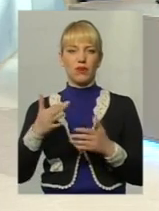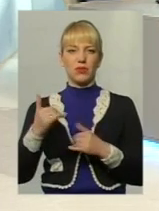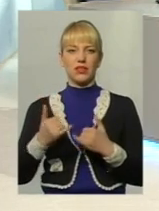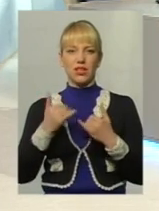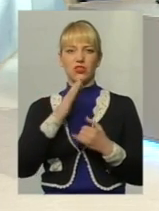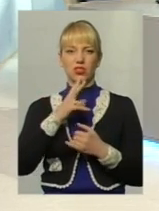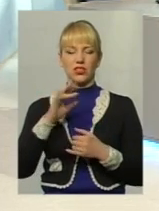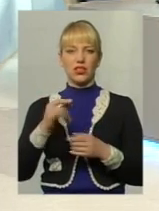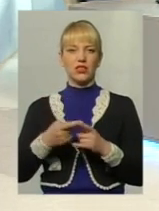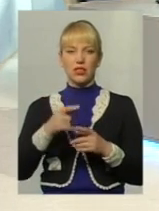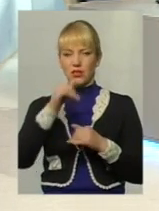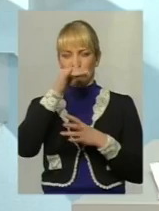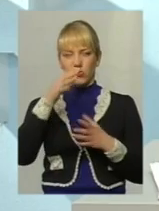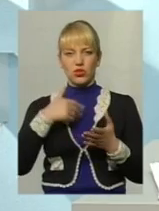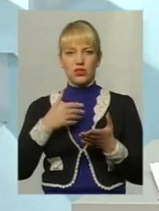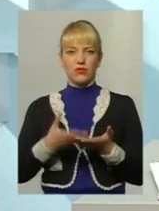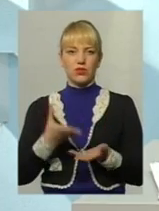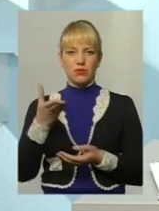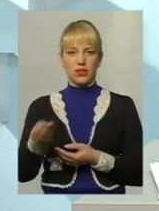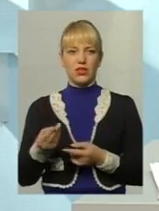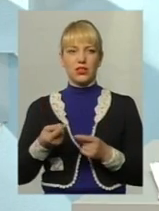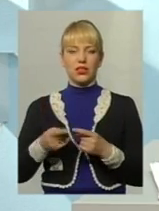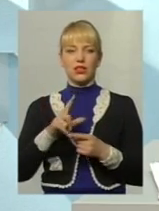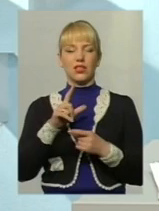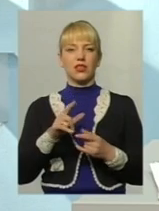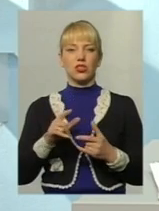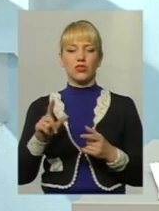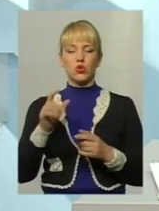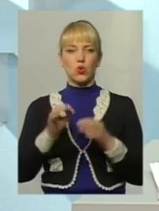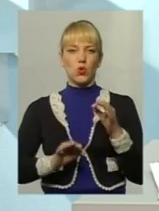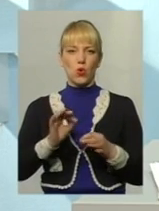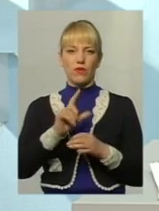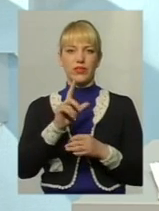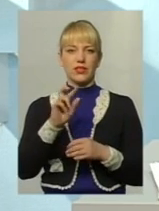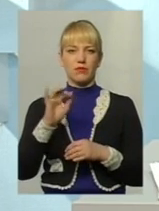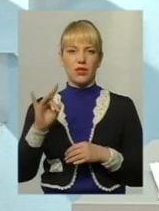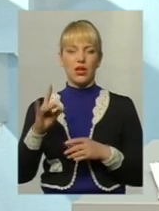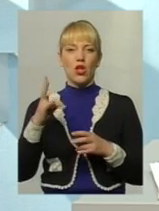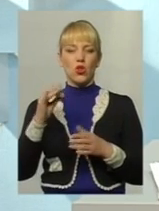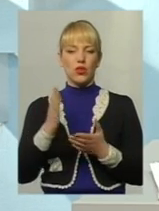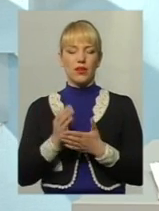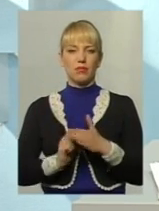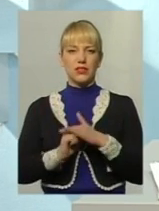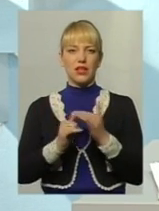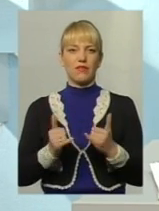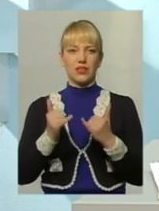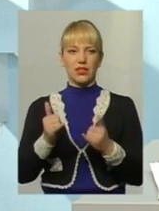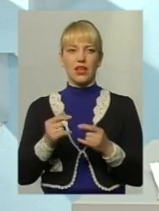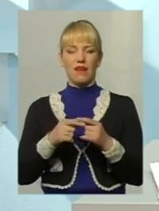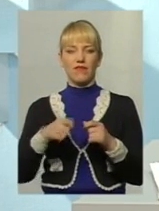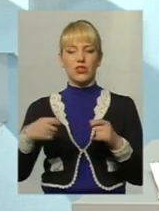жінки недоступним для сплати судового збору такого, але є підстави для відстрочки,